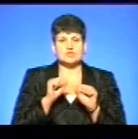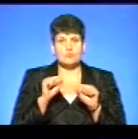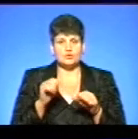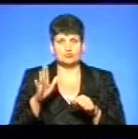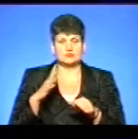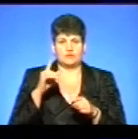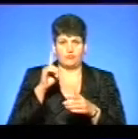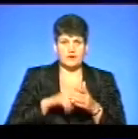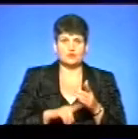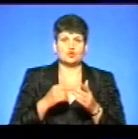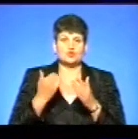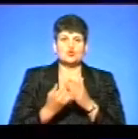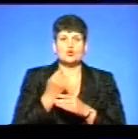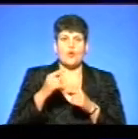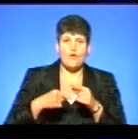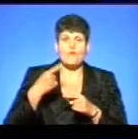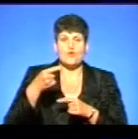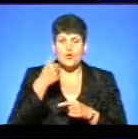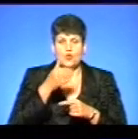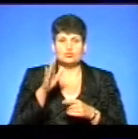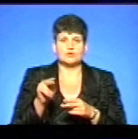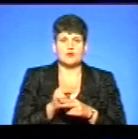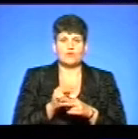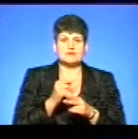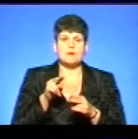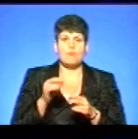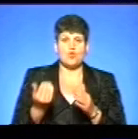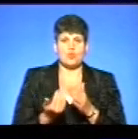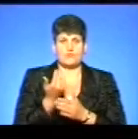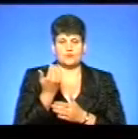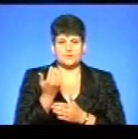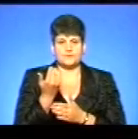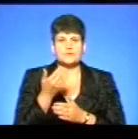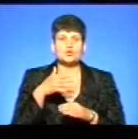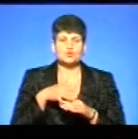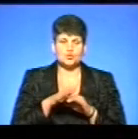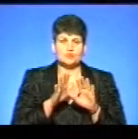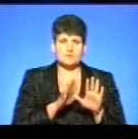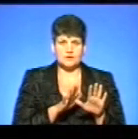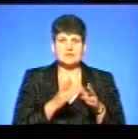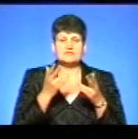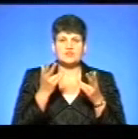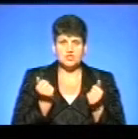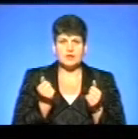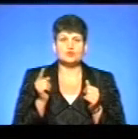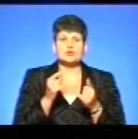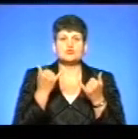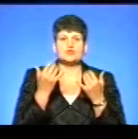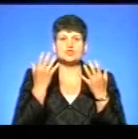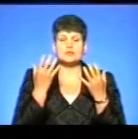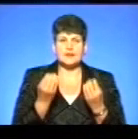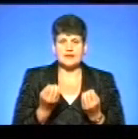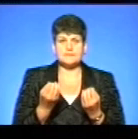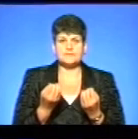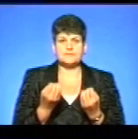впевнені, що вже, скажімо, з нового року ми будемо лікуватися по-новому? Зрозуміло. Звичайно, що на сьогоднішній день